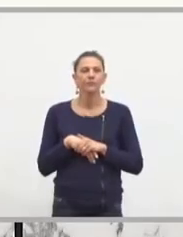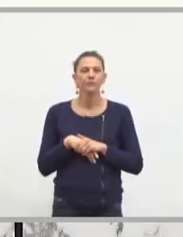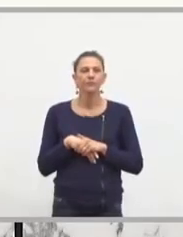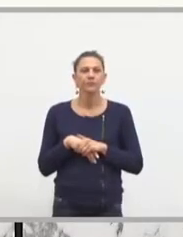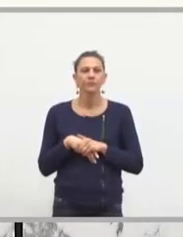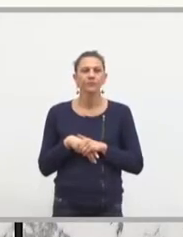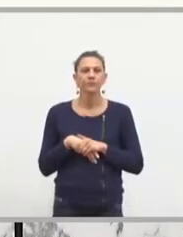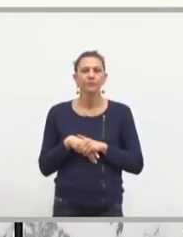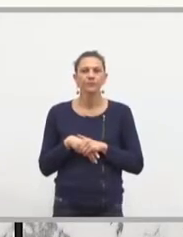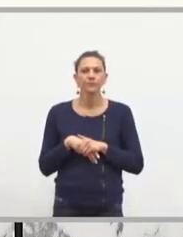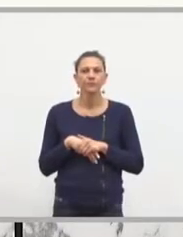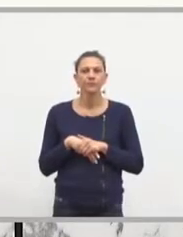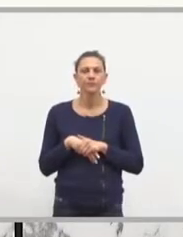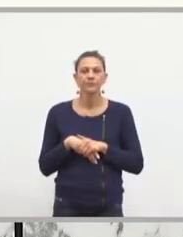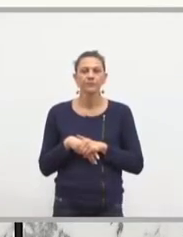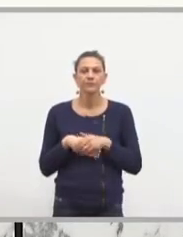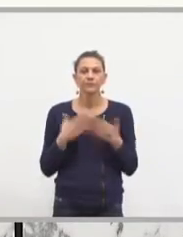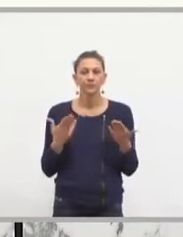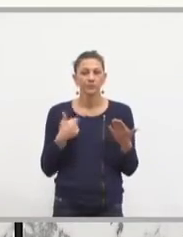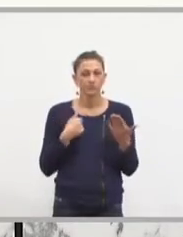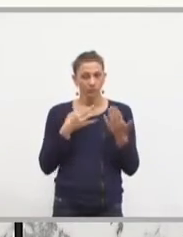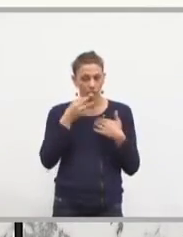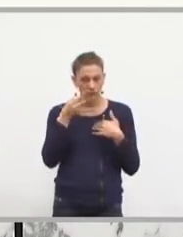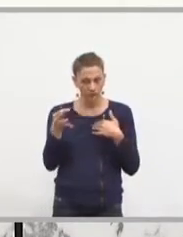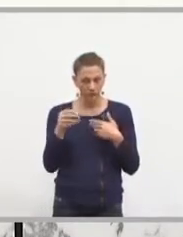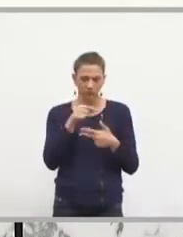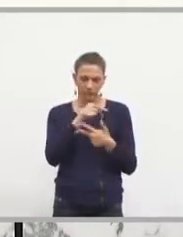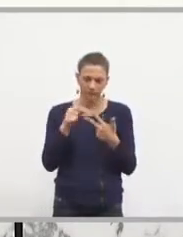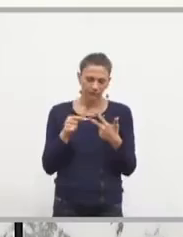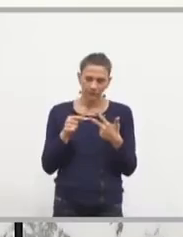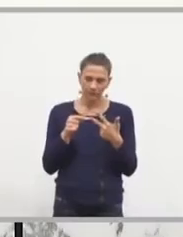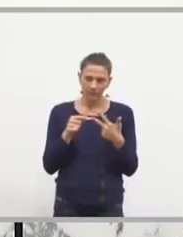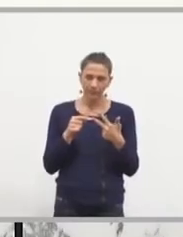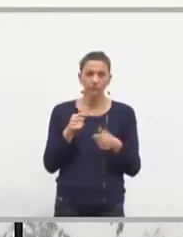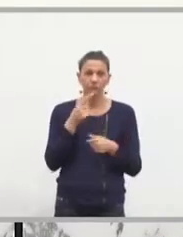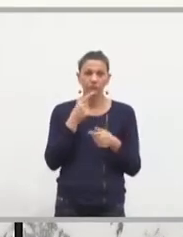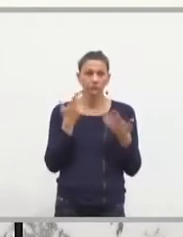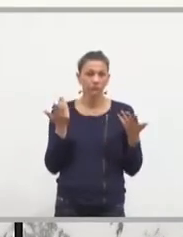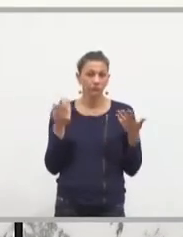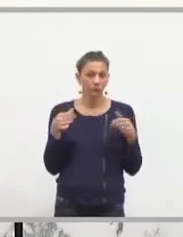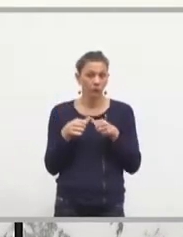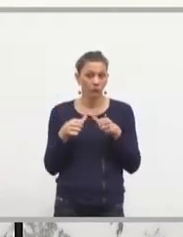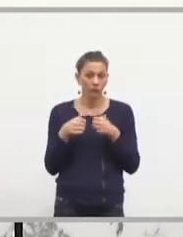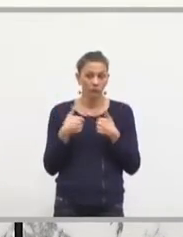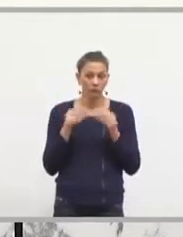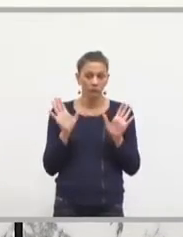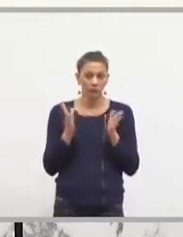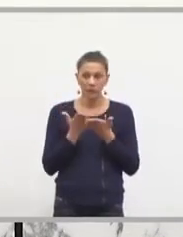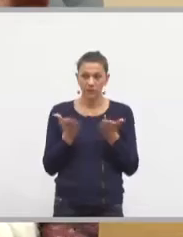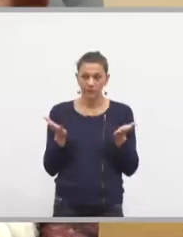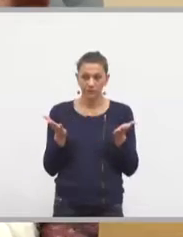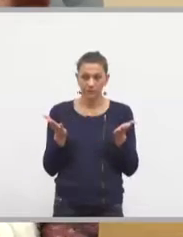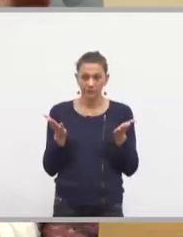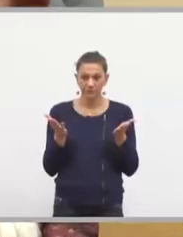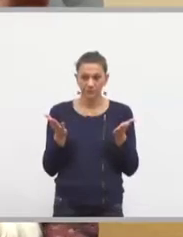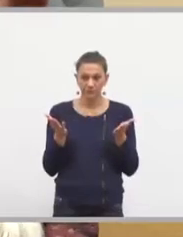Et lorsque je vous dis cela, je ne fais ni plus ni moins que de traduire avec mes